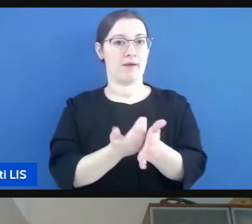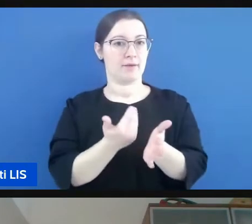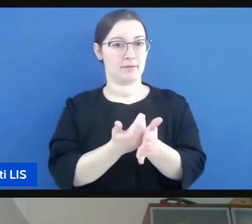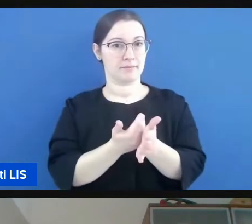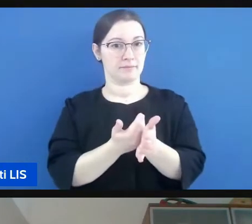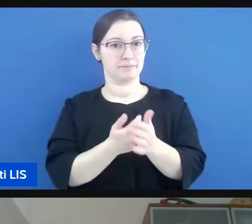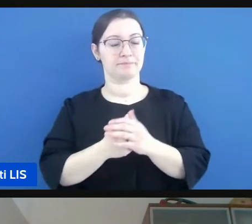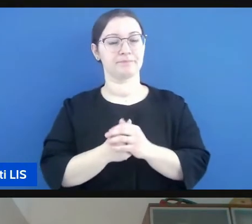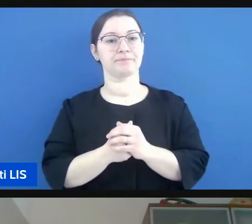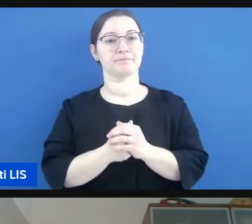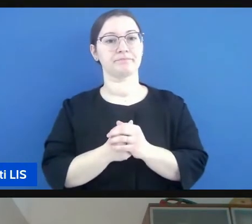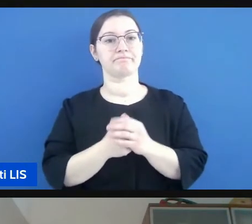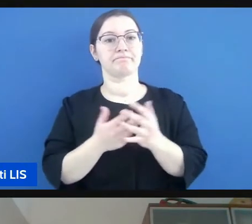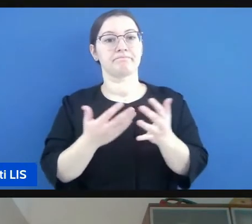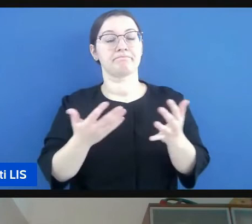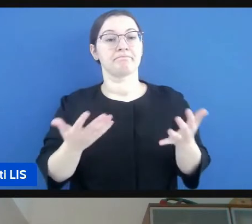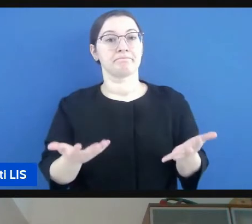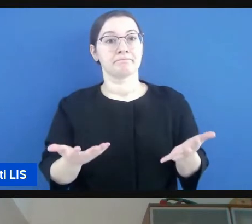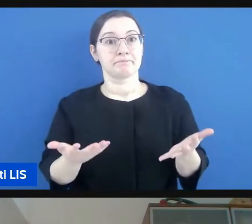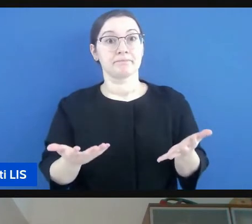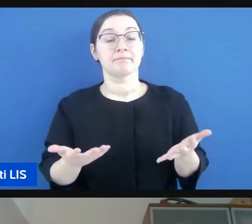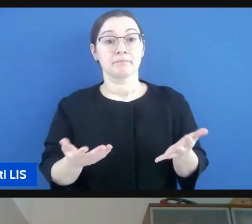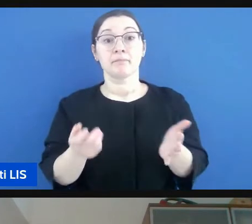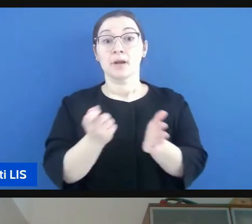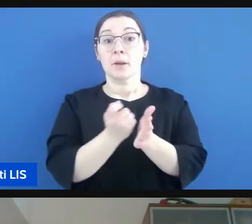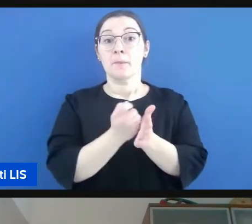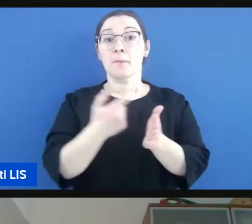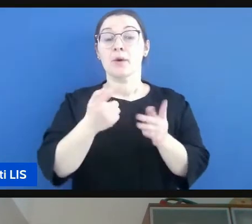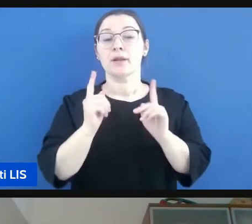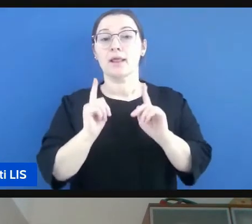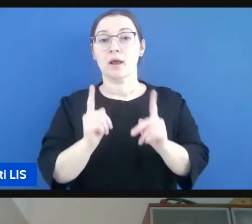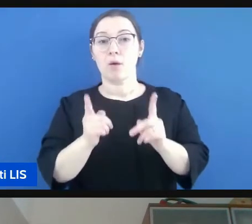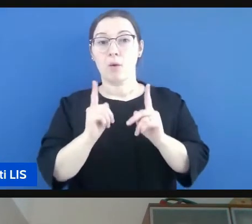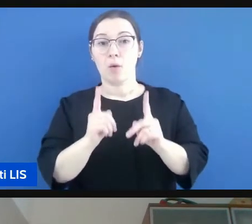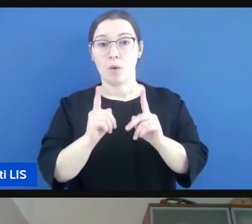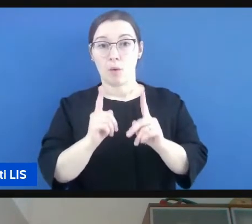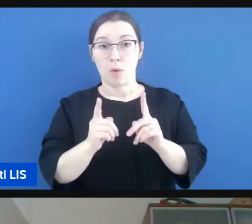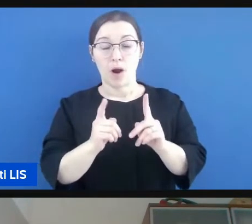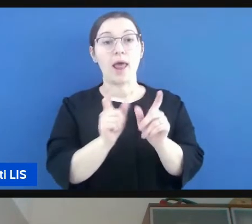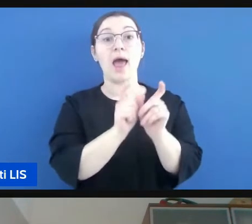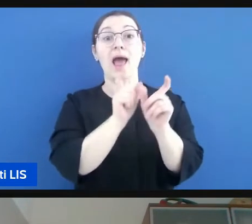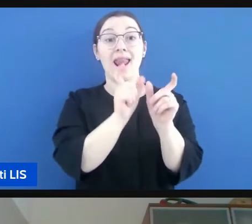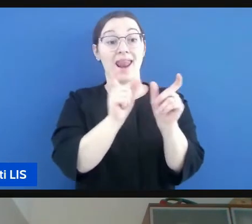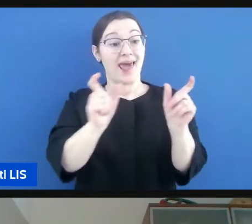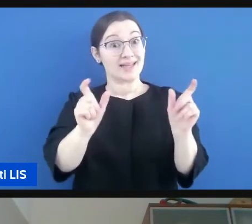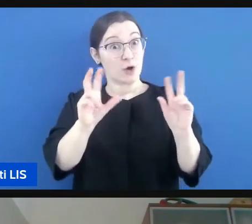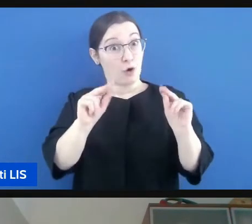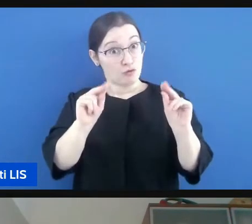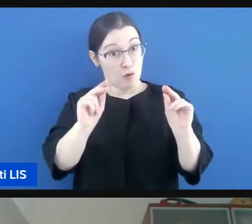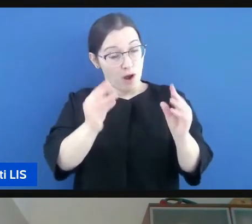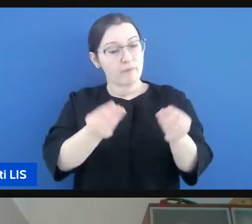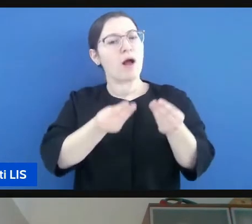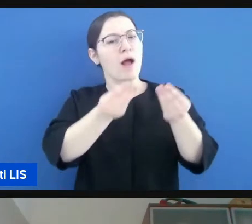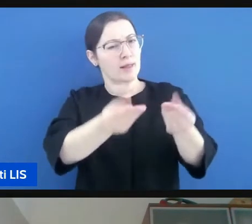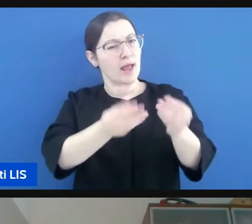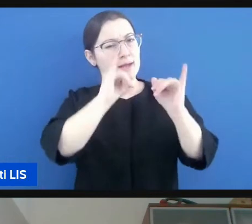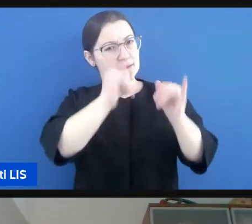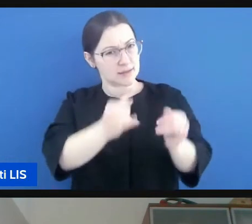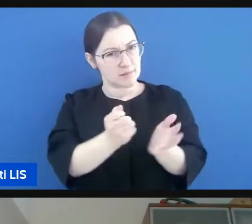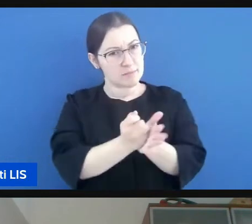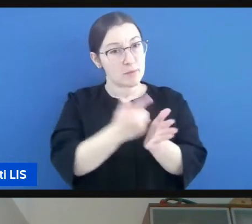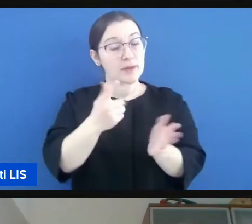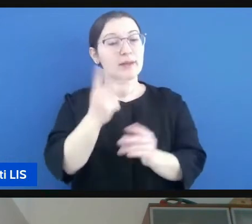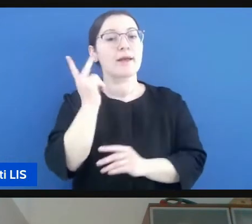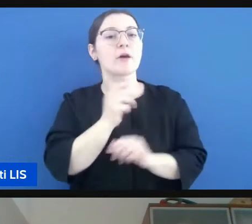è importante sì insegnare lessico nuovo però magari si può usare lo